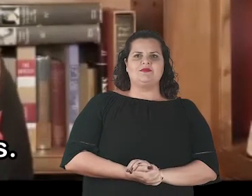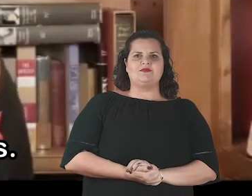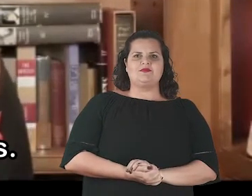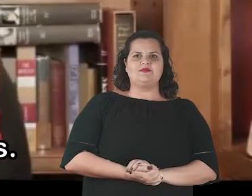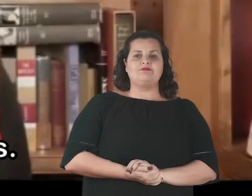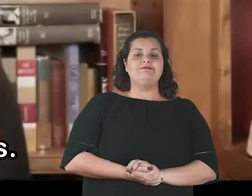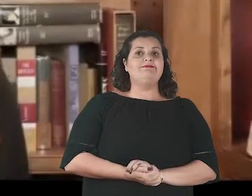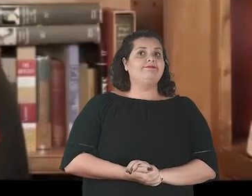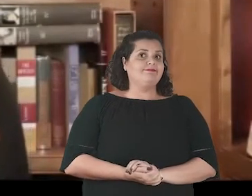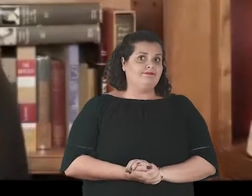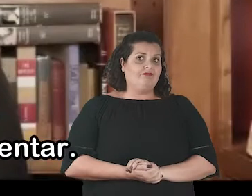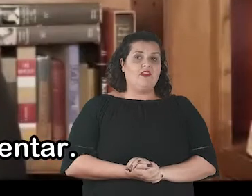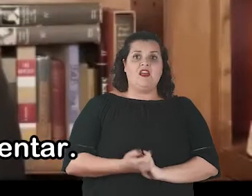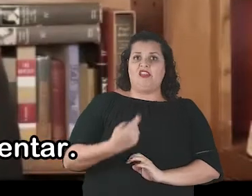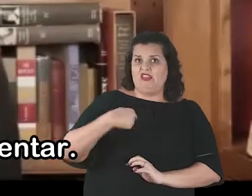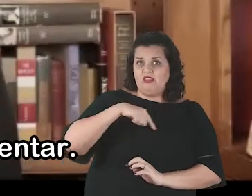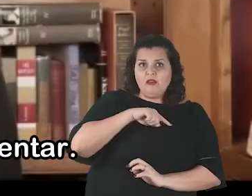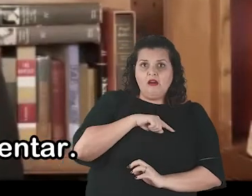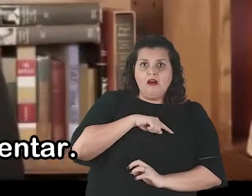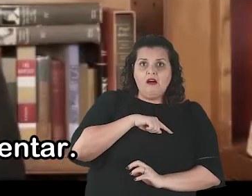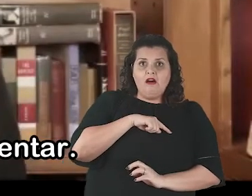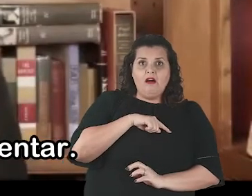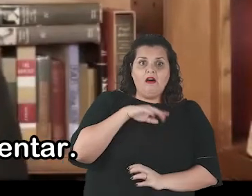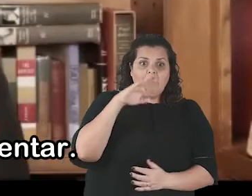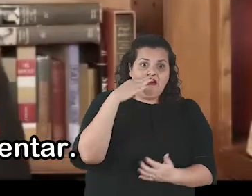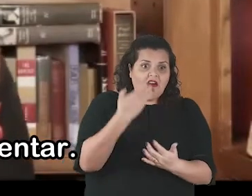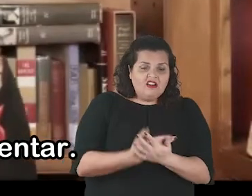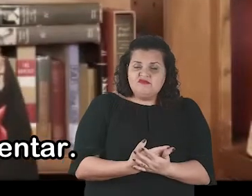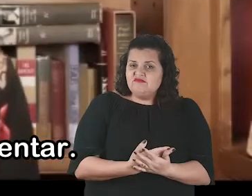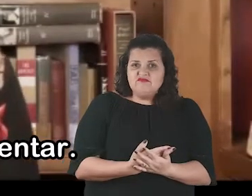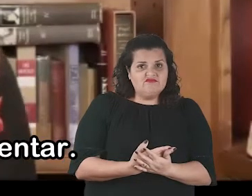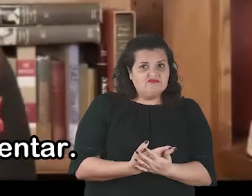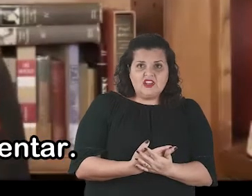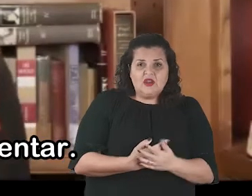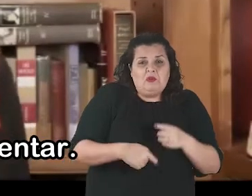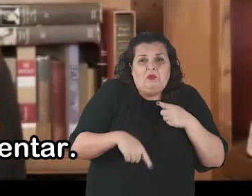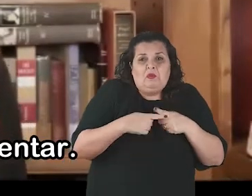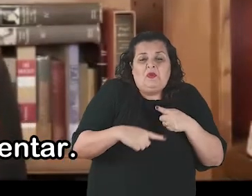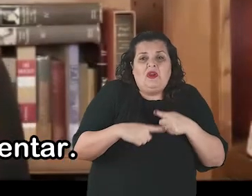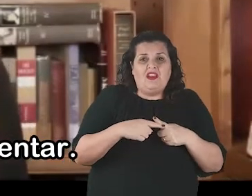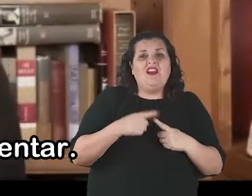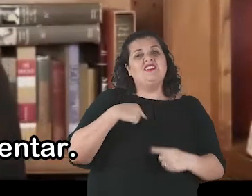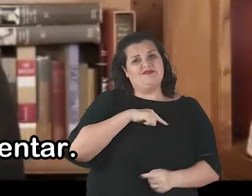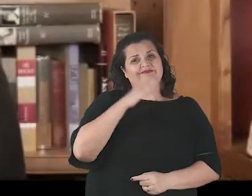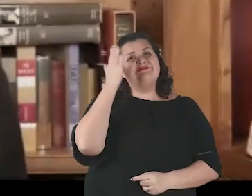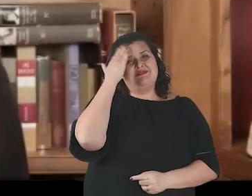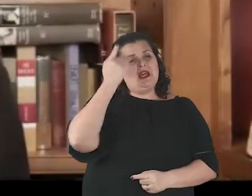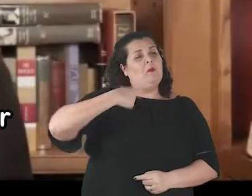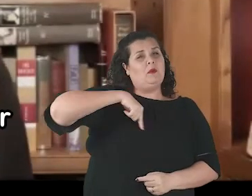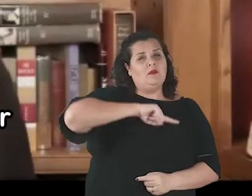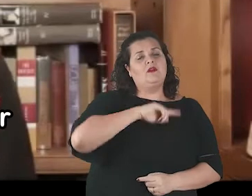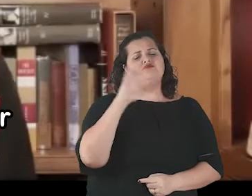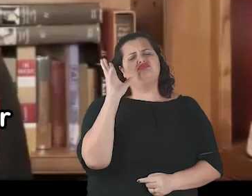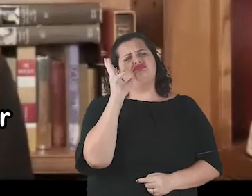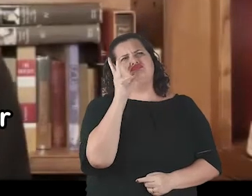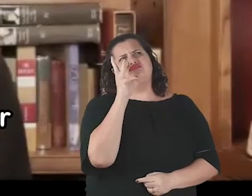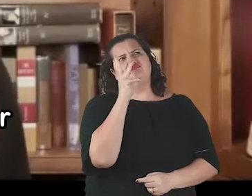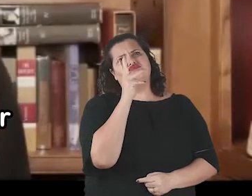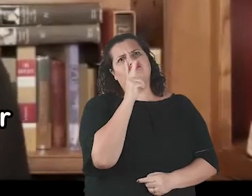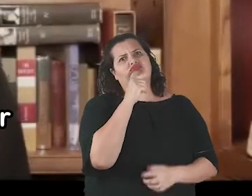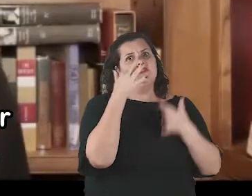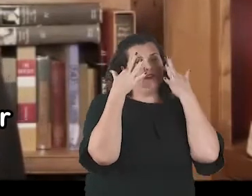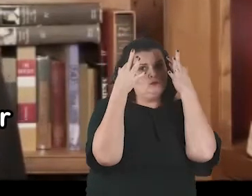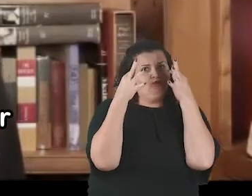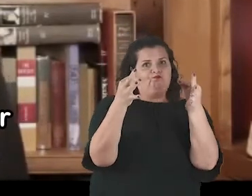its practices. So no wonder it's taken us a while to get our bearings. But we can now